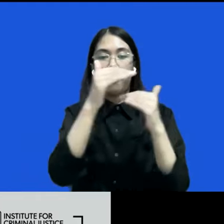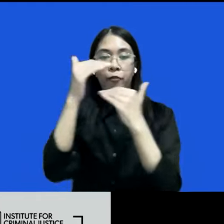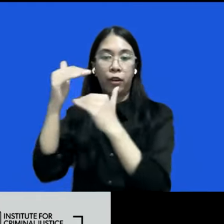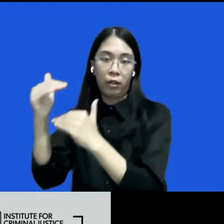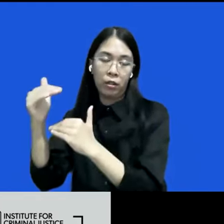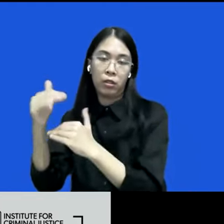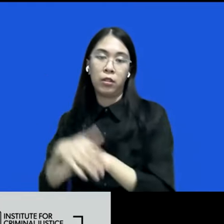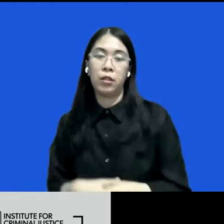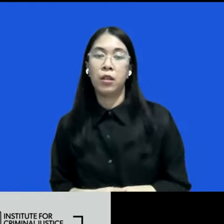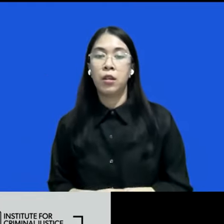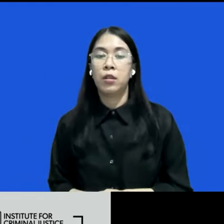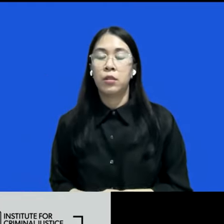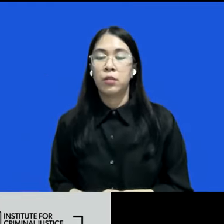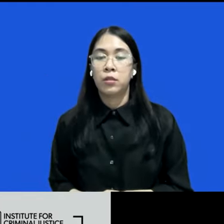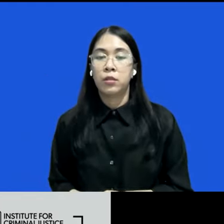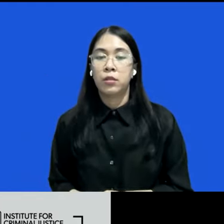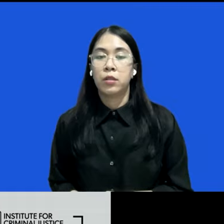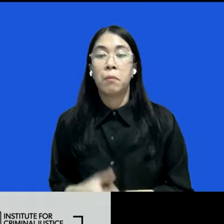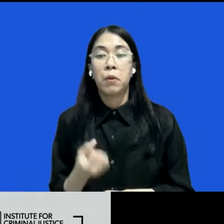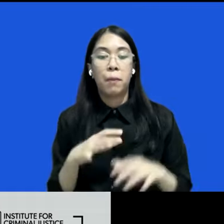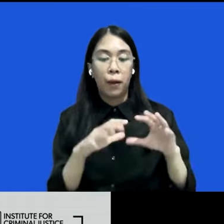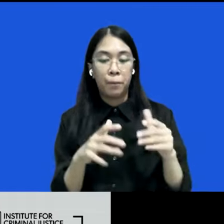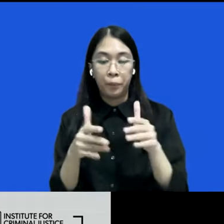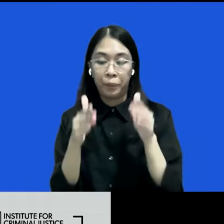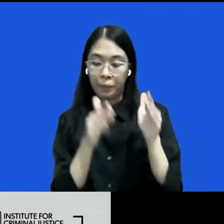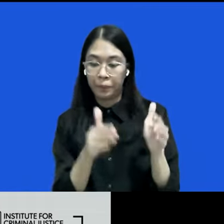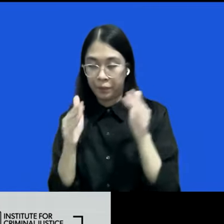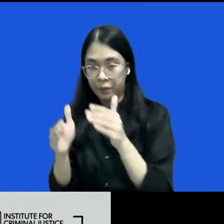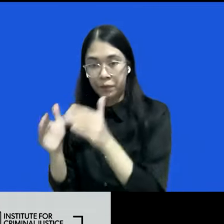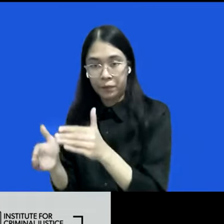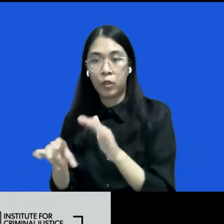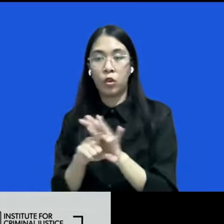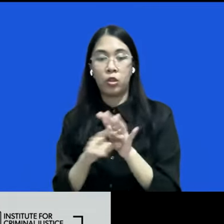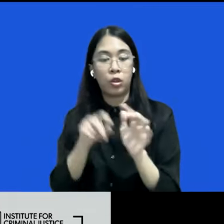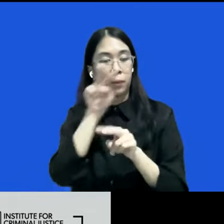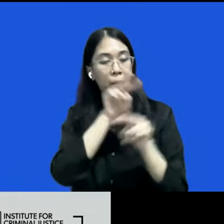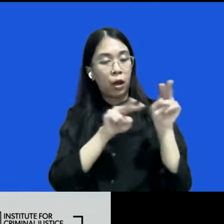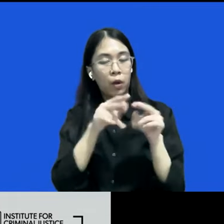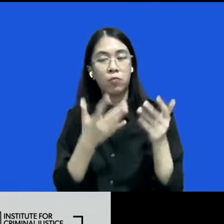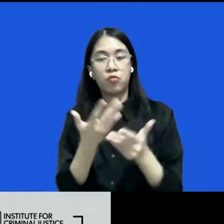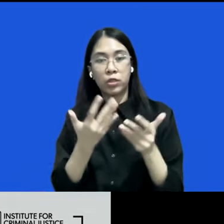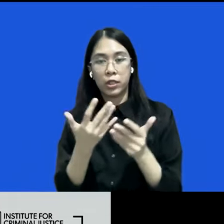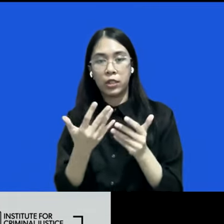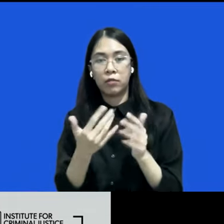bentuk di berbagai aspek misalnya pengawasannya itu bisa juga tercemin dengan